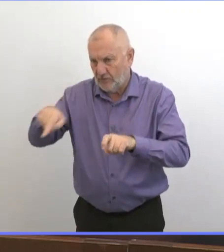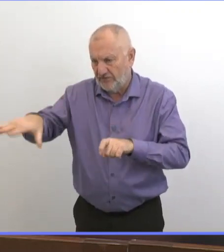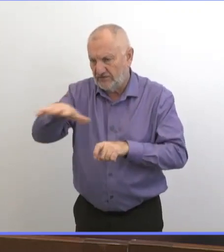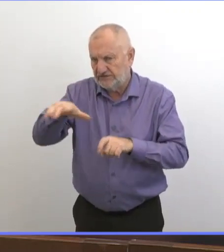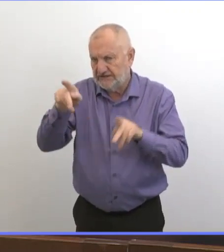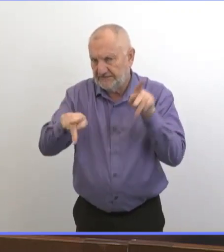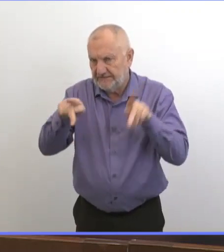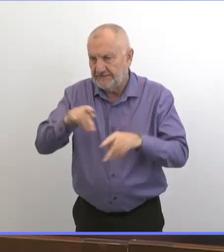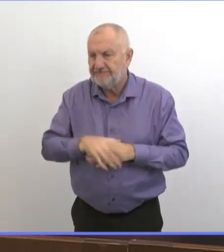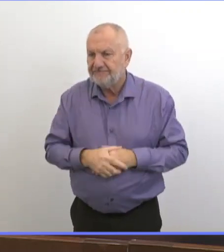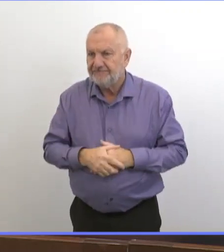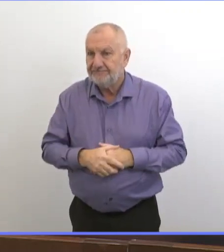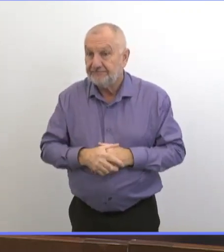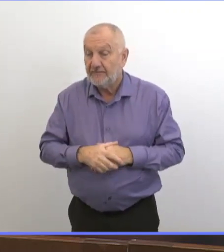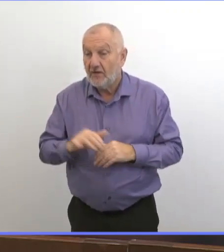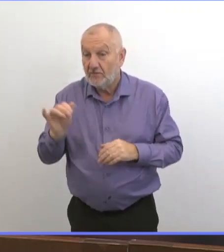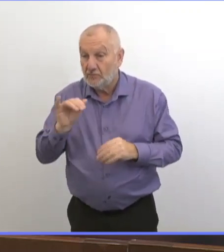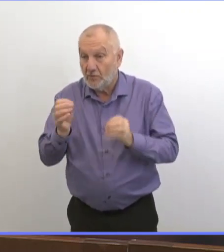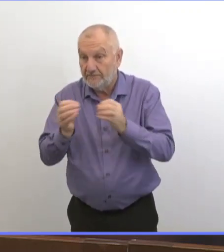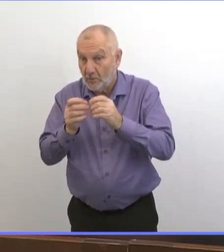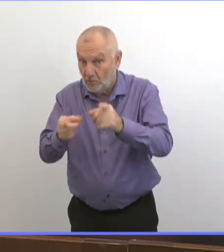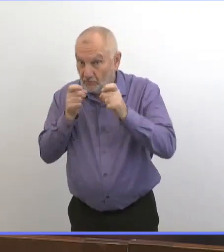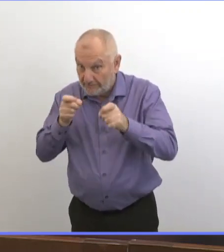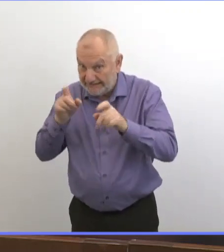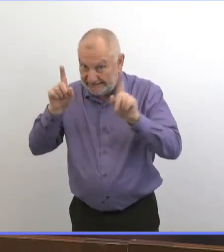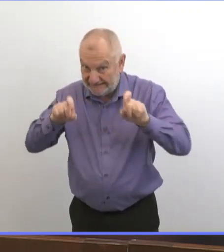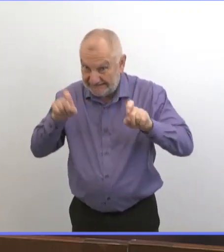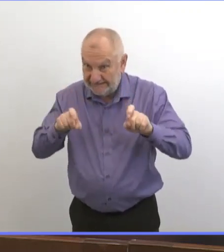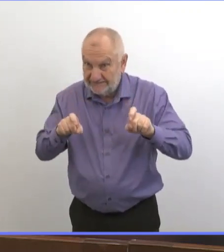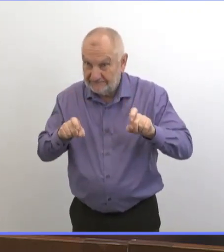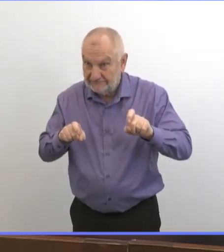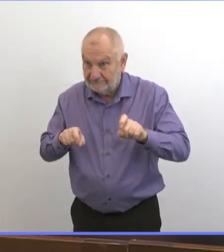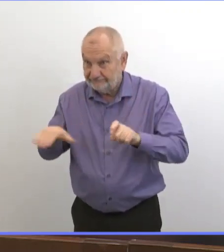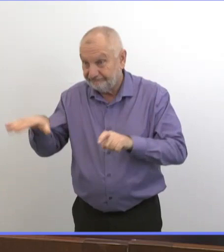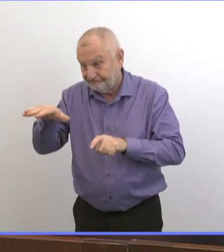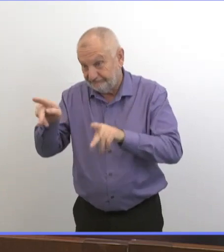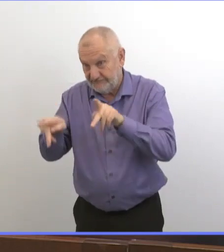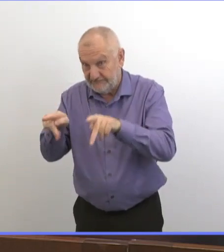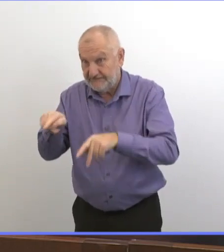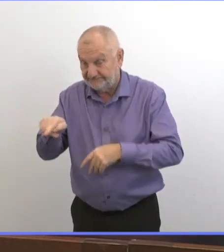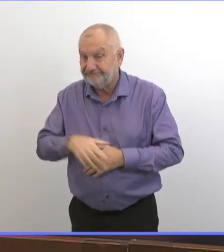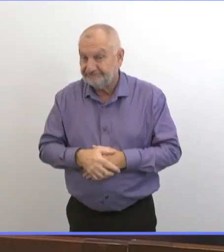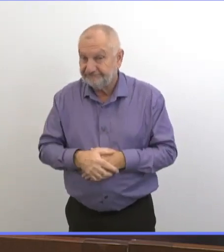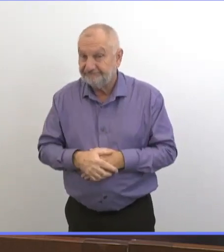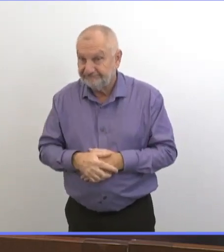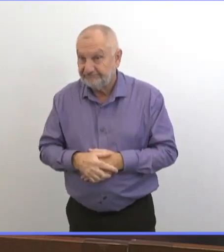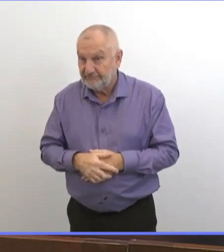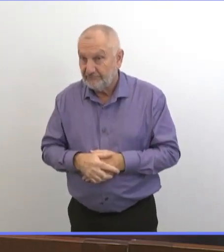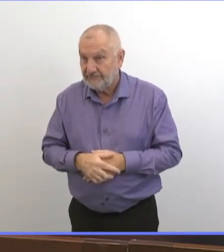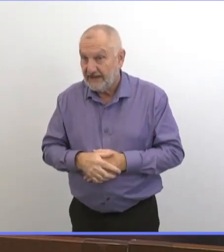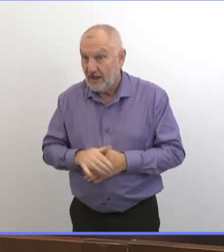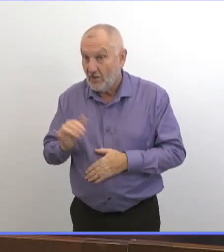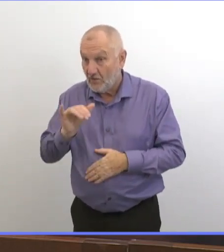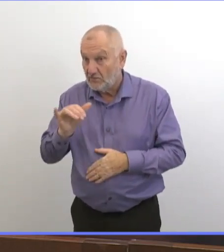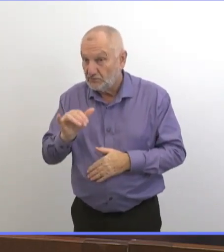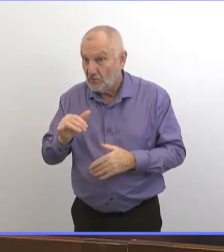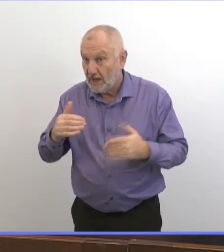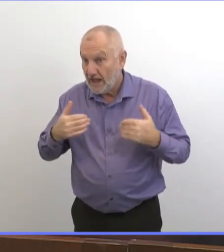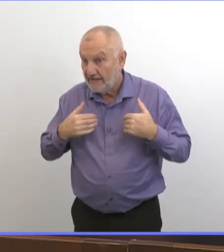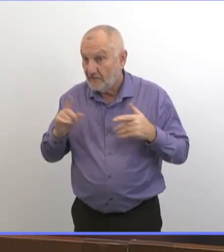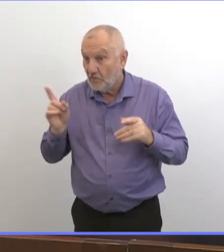cette population, y compris des tests rapides. On a étendu les logements